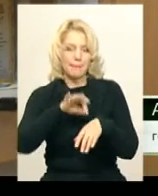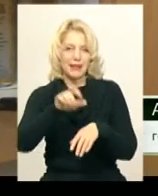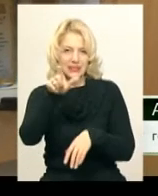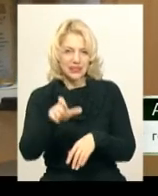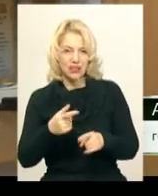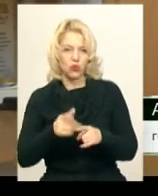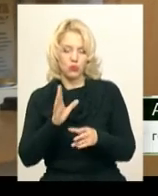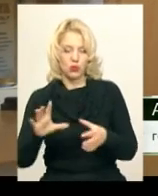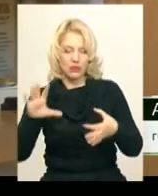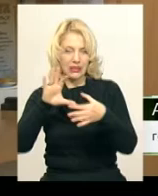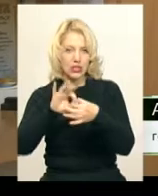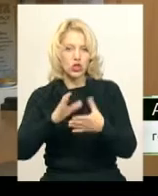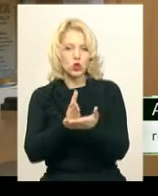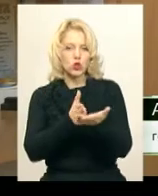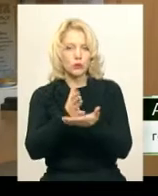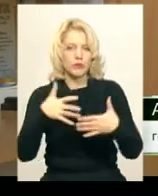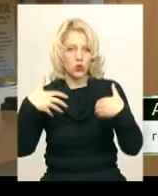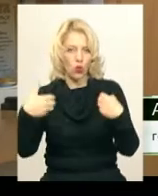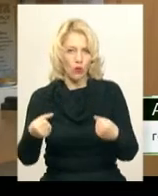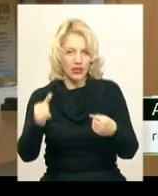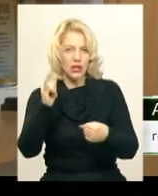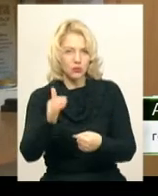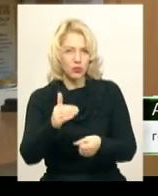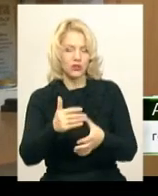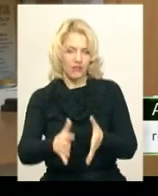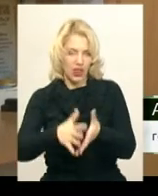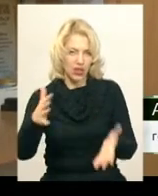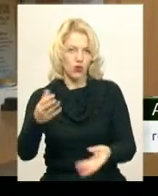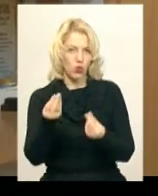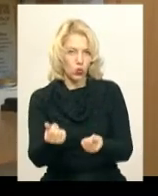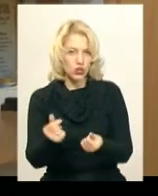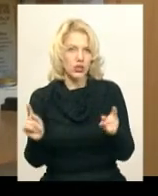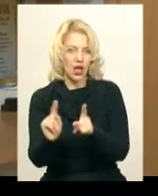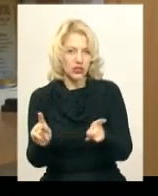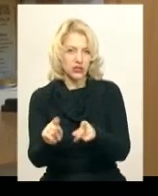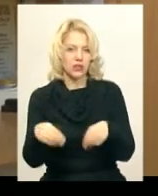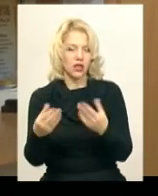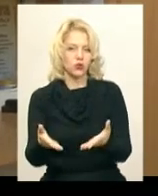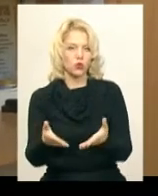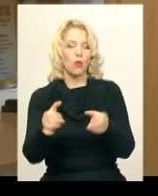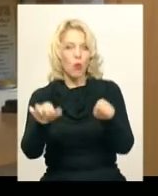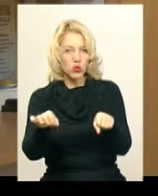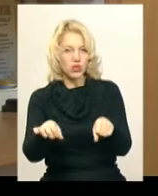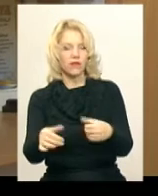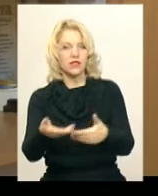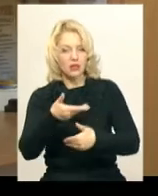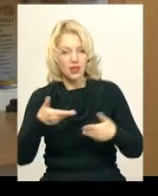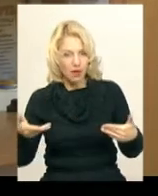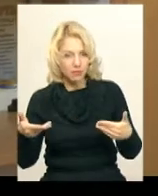служба здоров'я до фінансування. Це будуть немалі кошти, які нададуть можливість нам